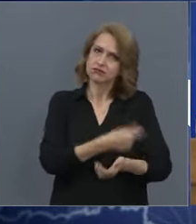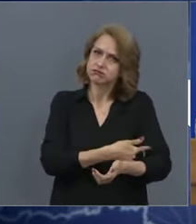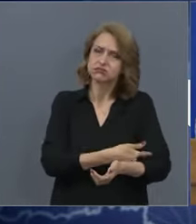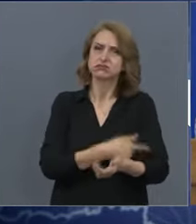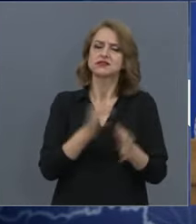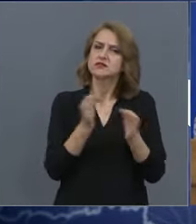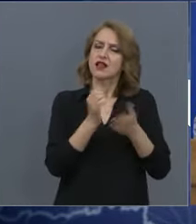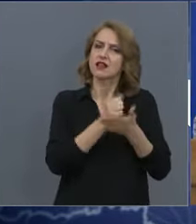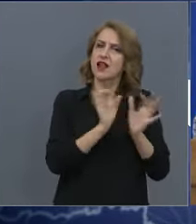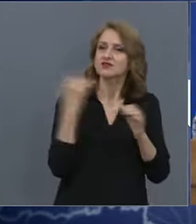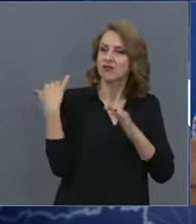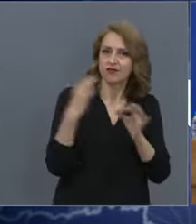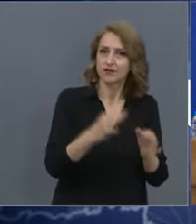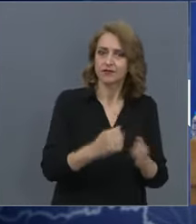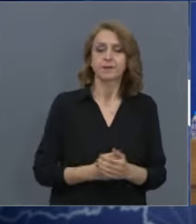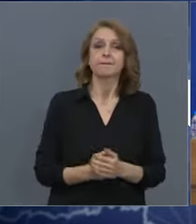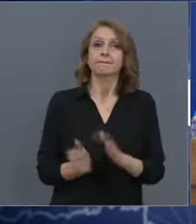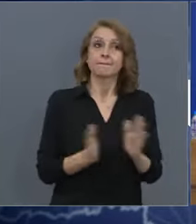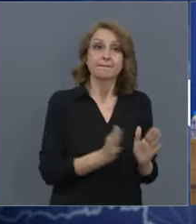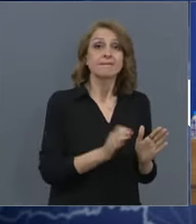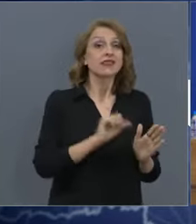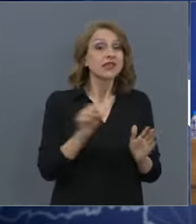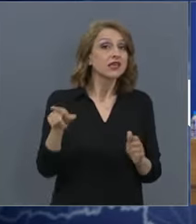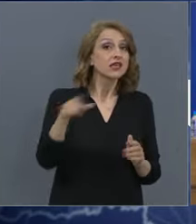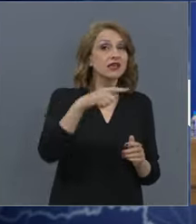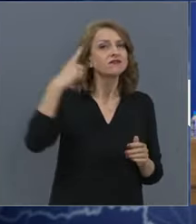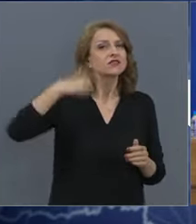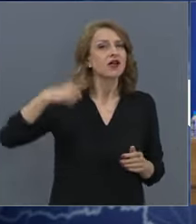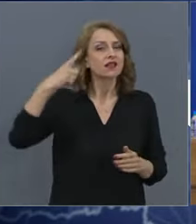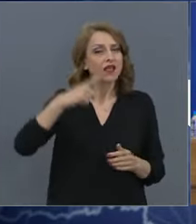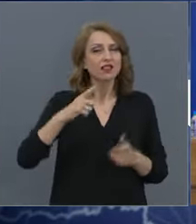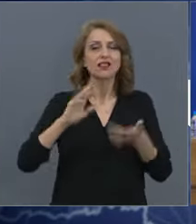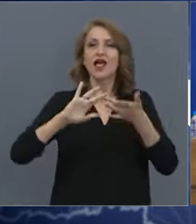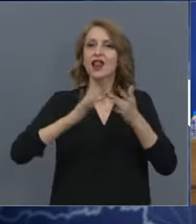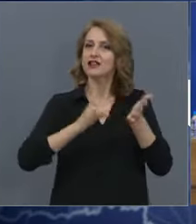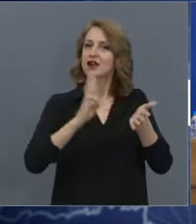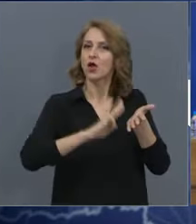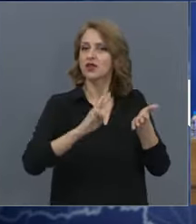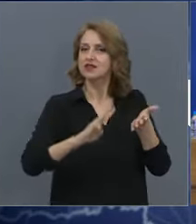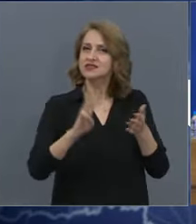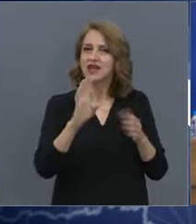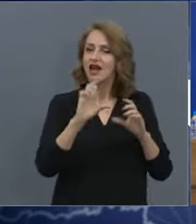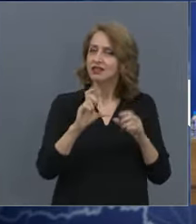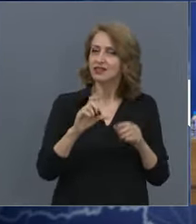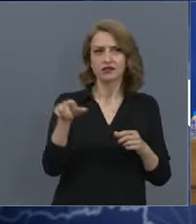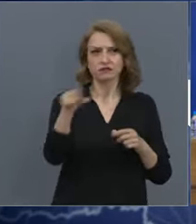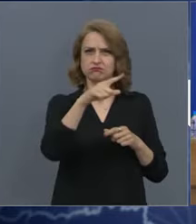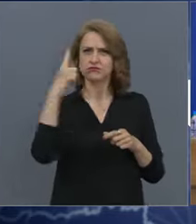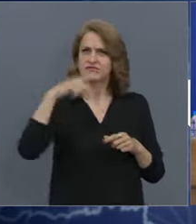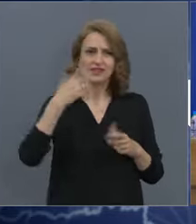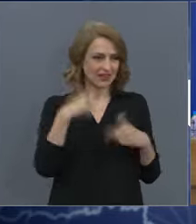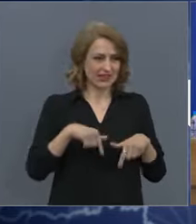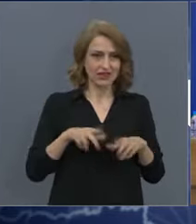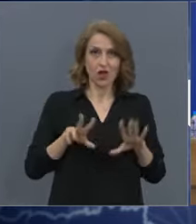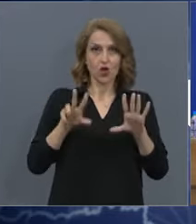И всеки ден на електронния сайт същата информация, която доцент или колегите обявяваха